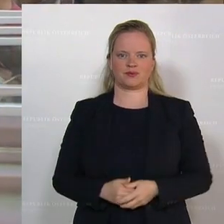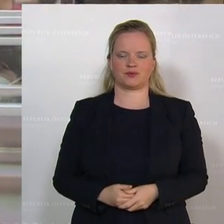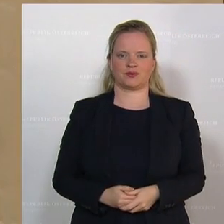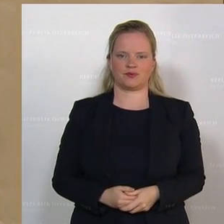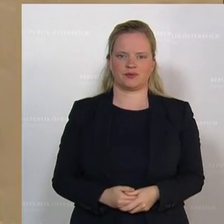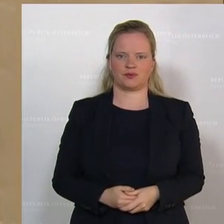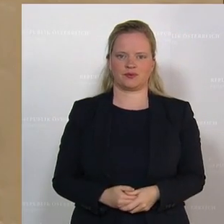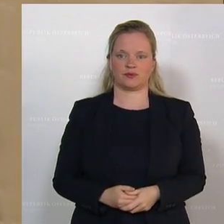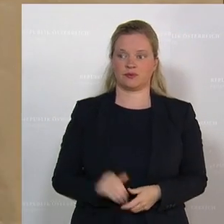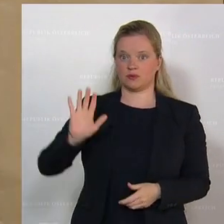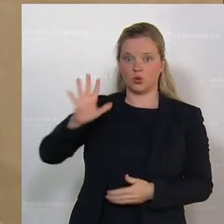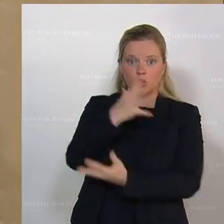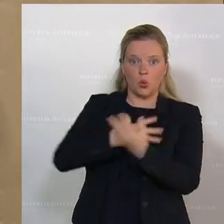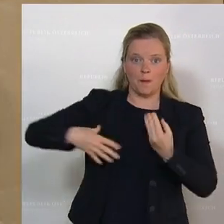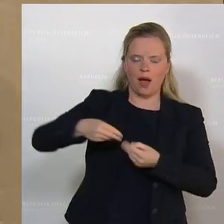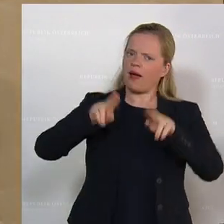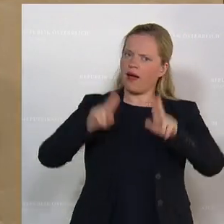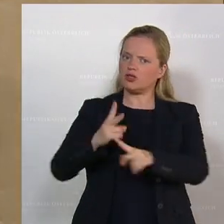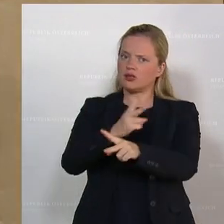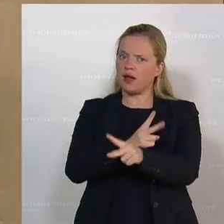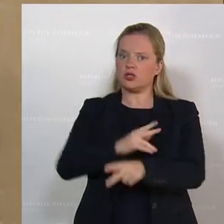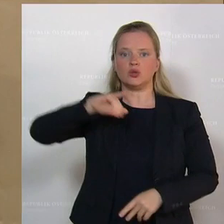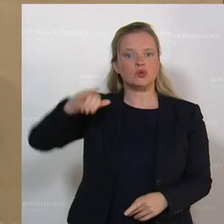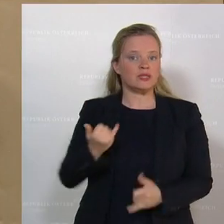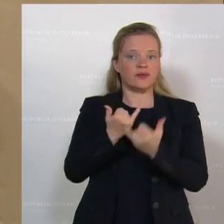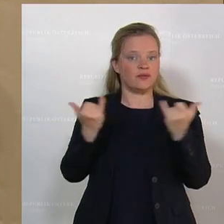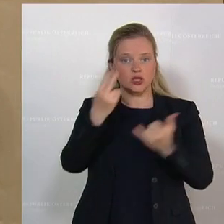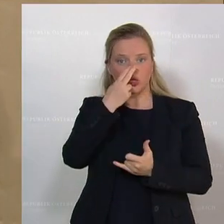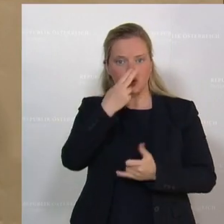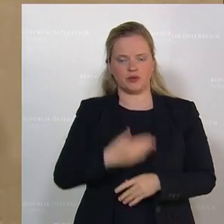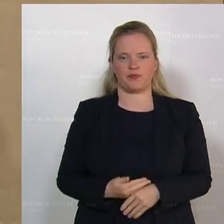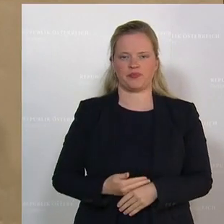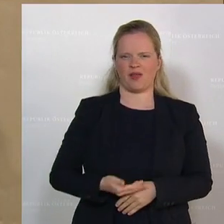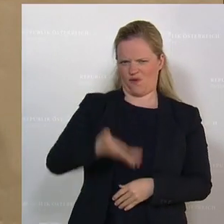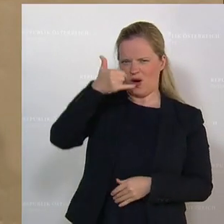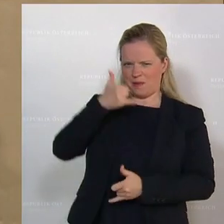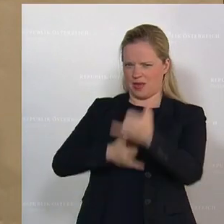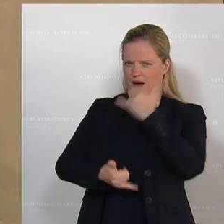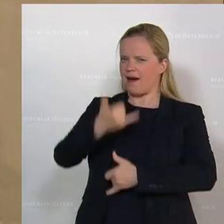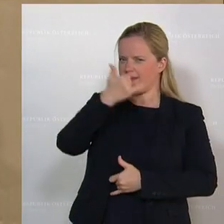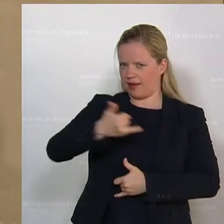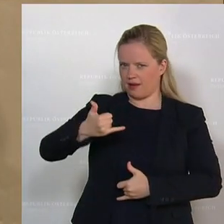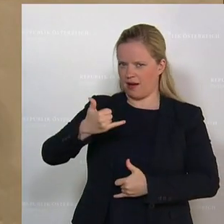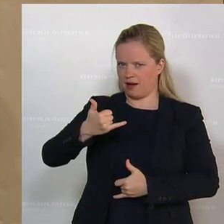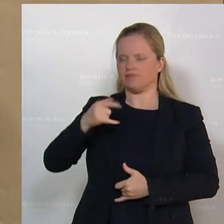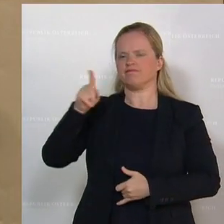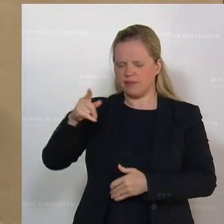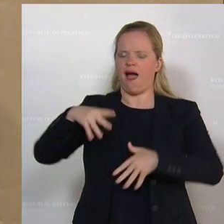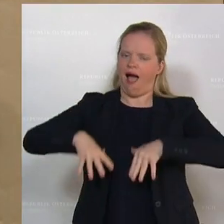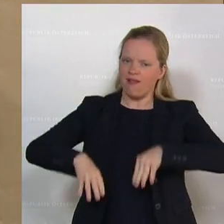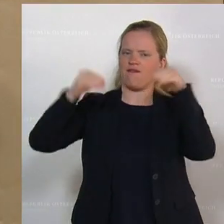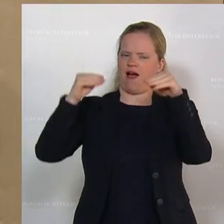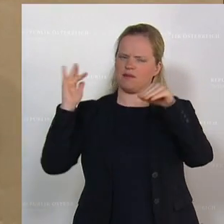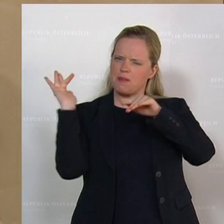Und wie ist Ihr Umgang mit dem Rechtsstaat, mit der Justiz? Bereits im Jänner vor einem Jahr haben Sie begonnen, diese Attacken zu reiten. Sie